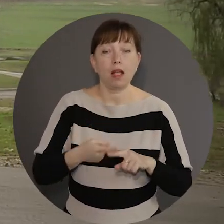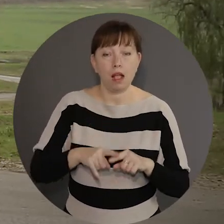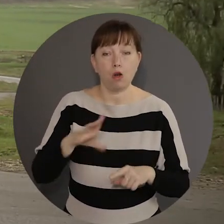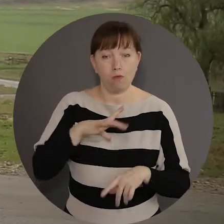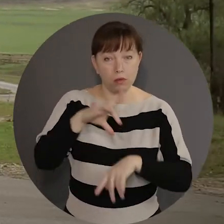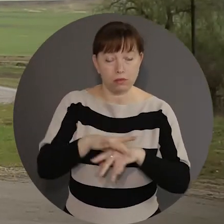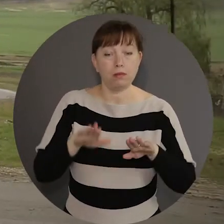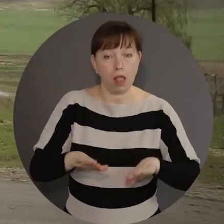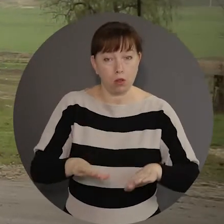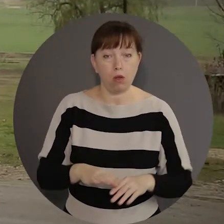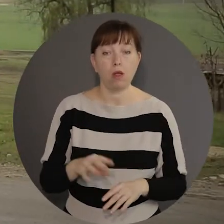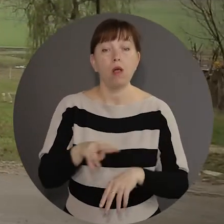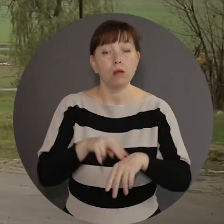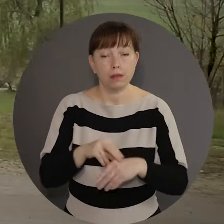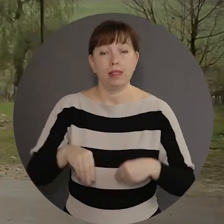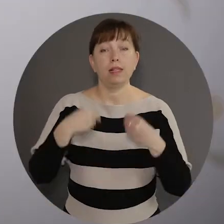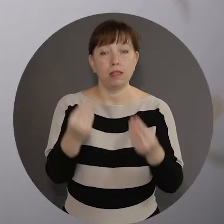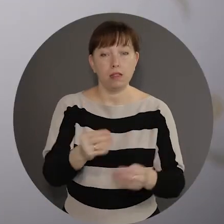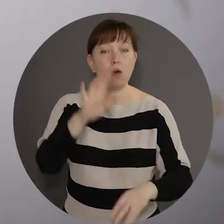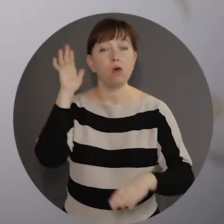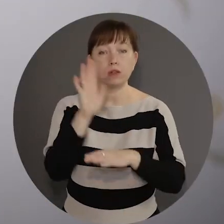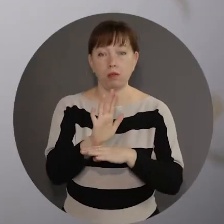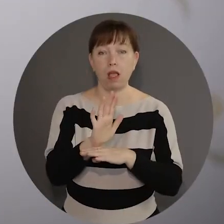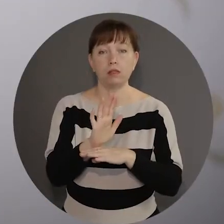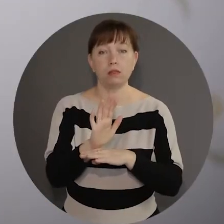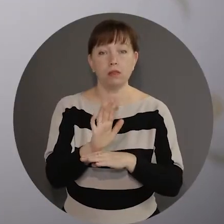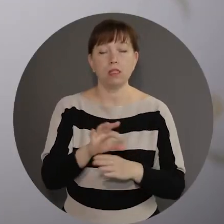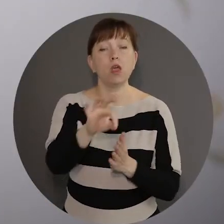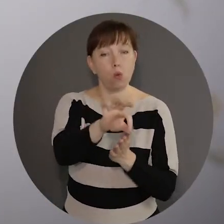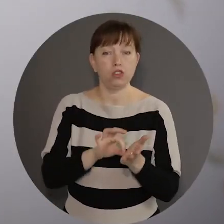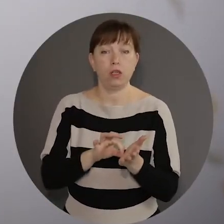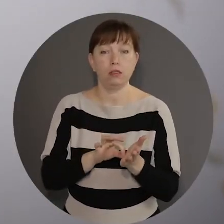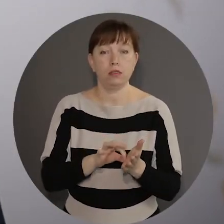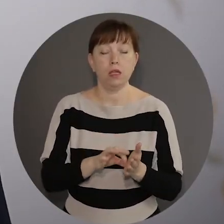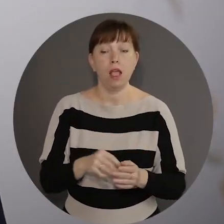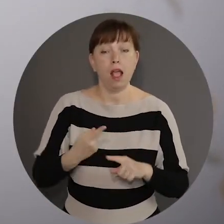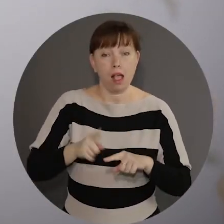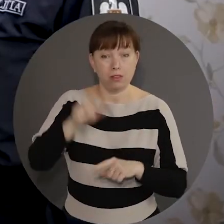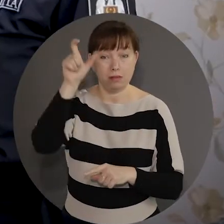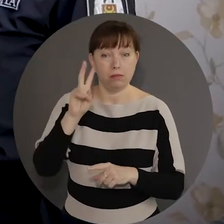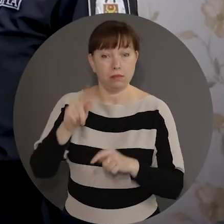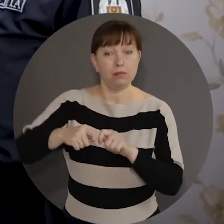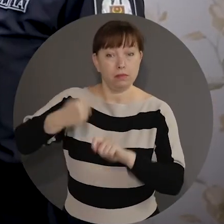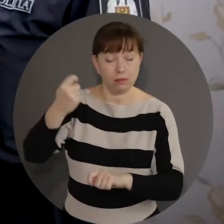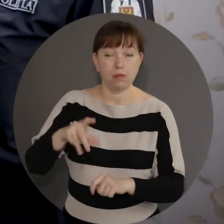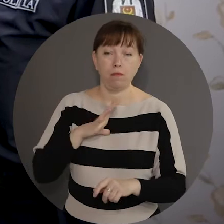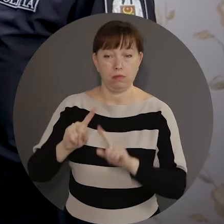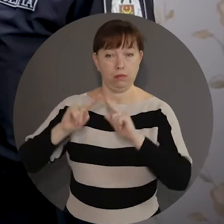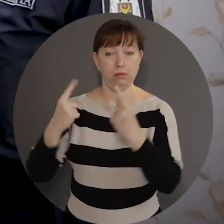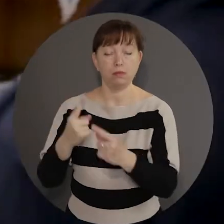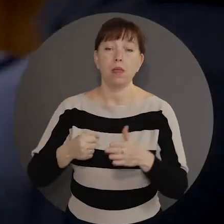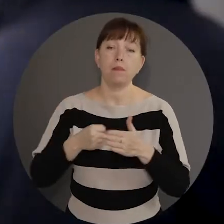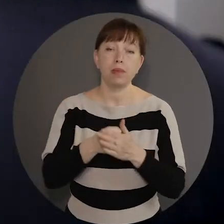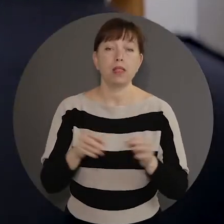evoluat la fața locului, ofițerul de sector eliberează o ordonanță de urgență. Agresorul este